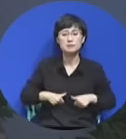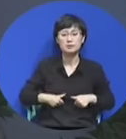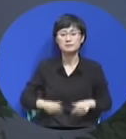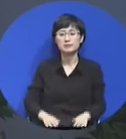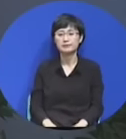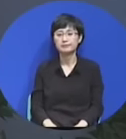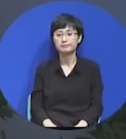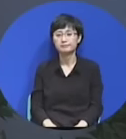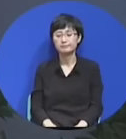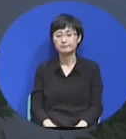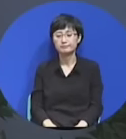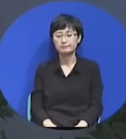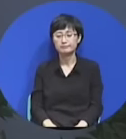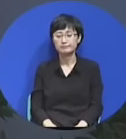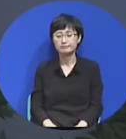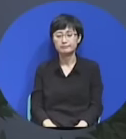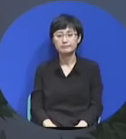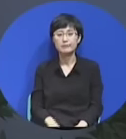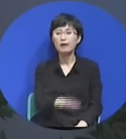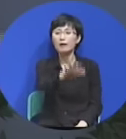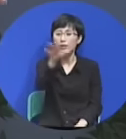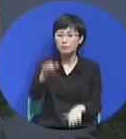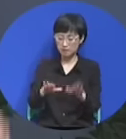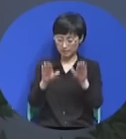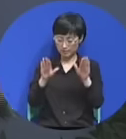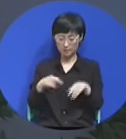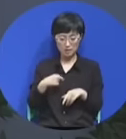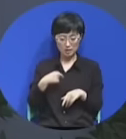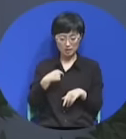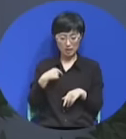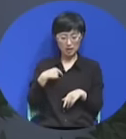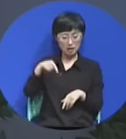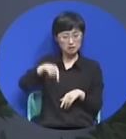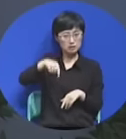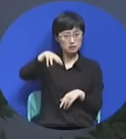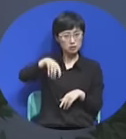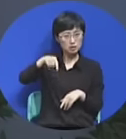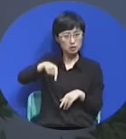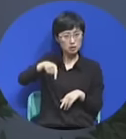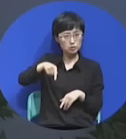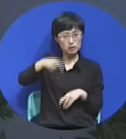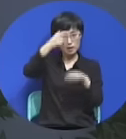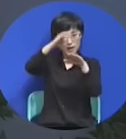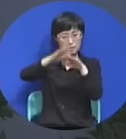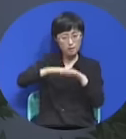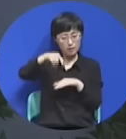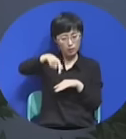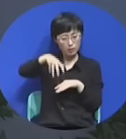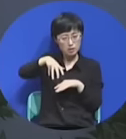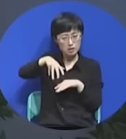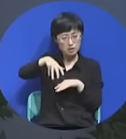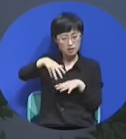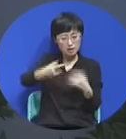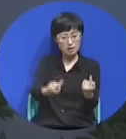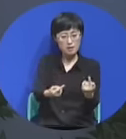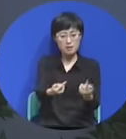항상 그렇게 하세요. 내가 오늘 여기에 왔는데 하나님의 음성은 뭔가?